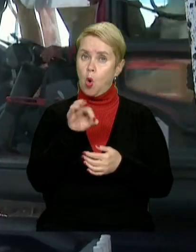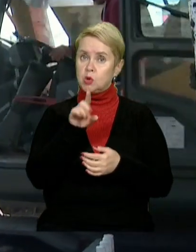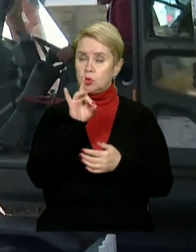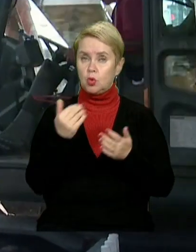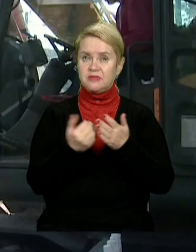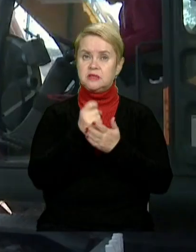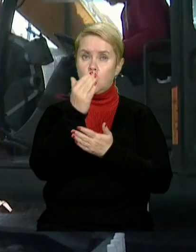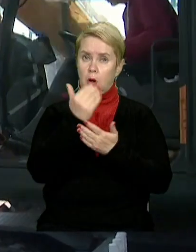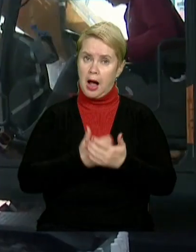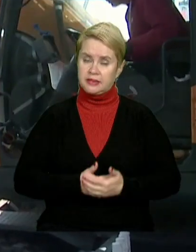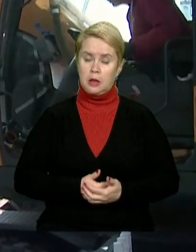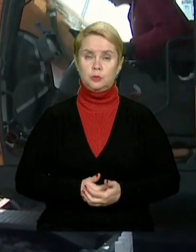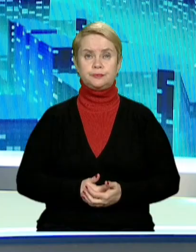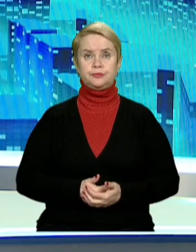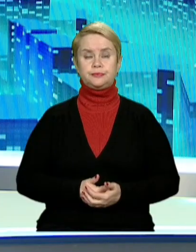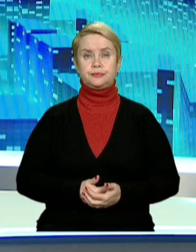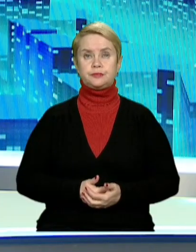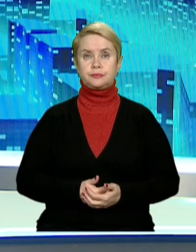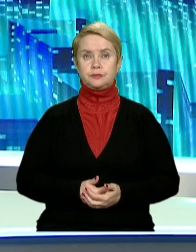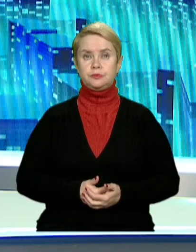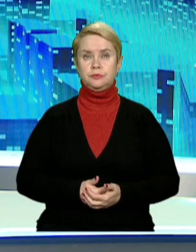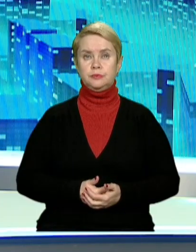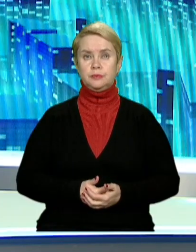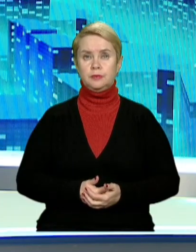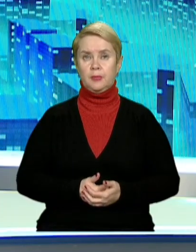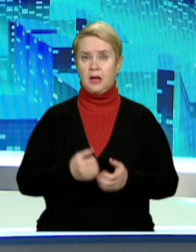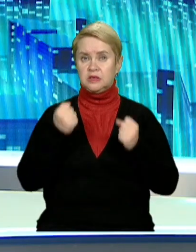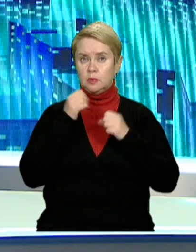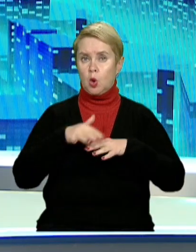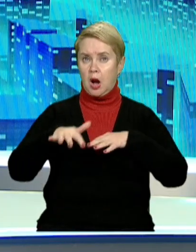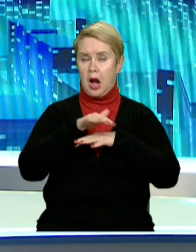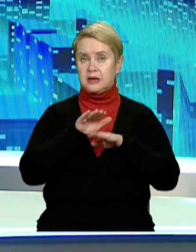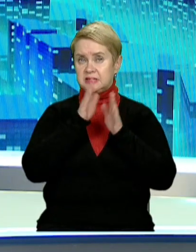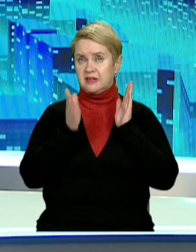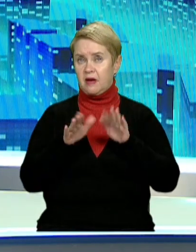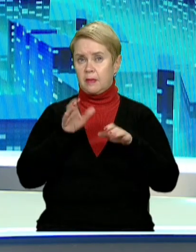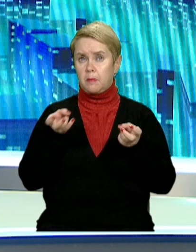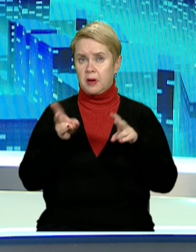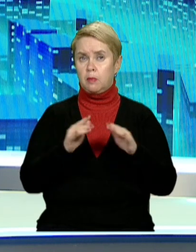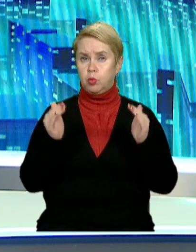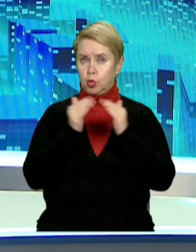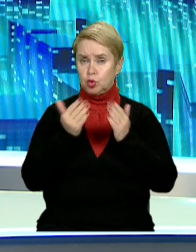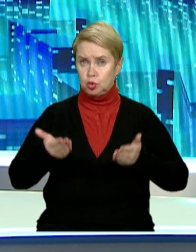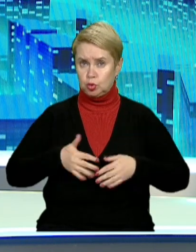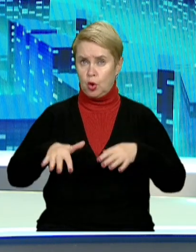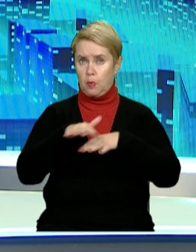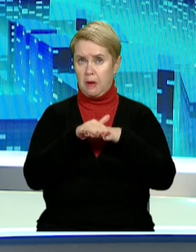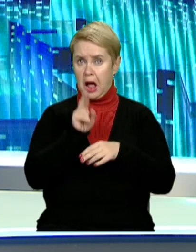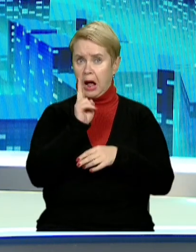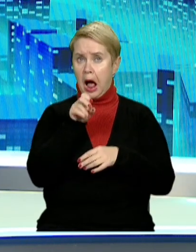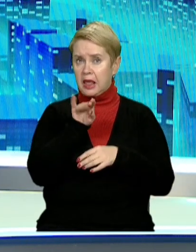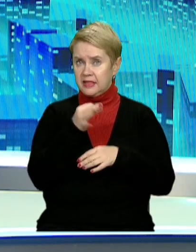Озеров. Новини 11 каналу. Спортивна арена і сквер на місці покинутих будівель. Жителям масиву